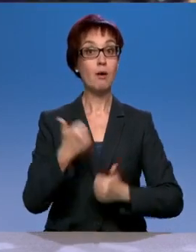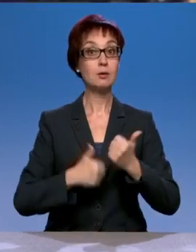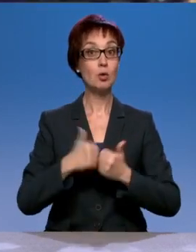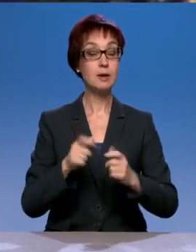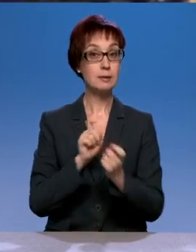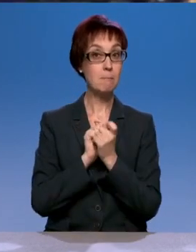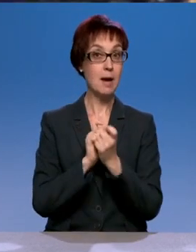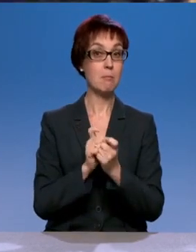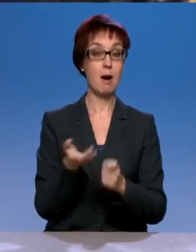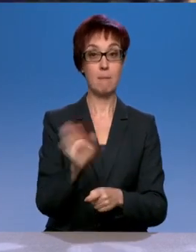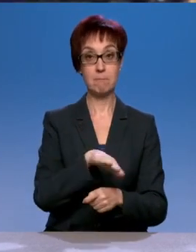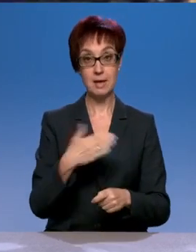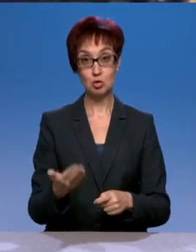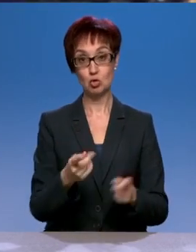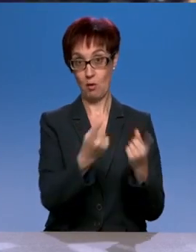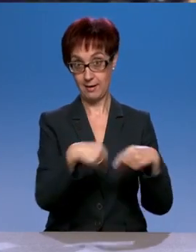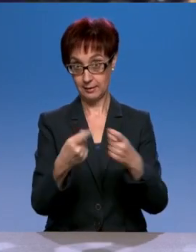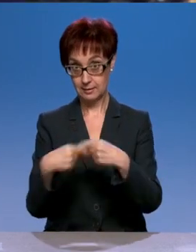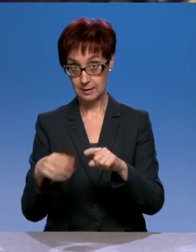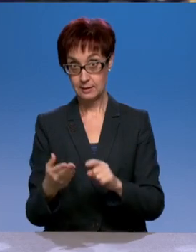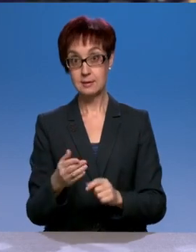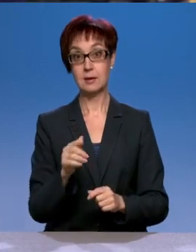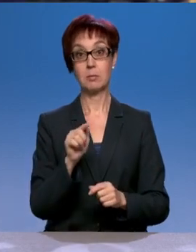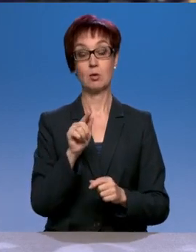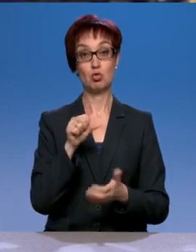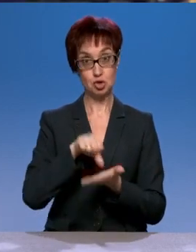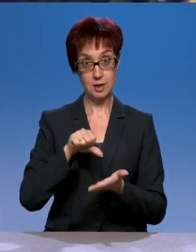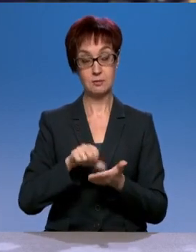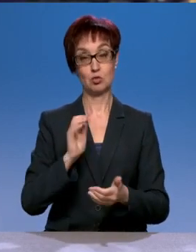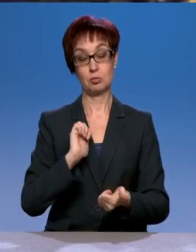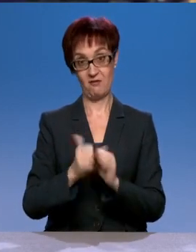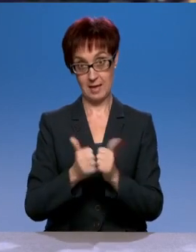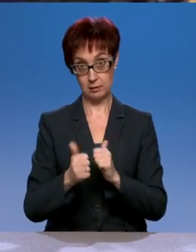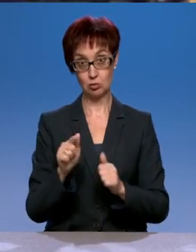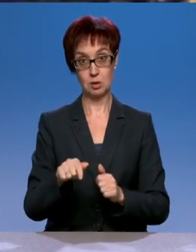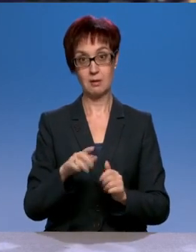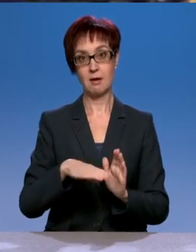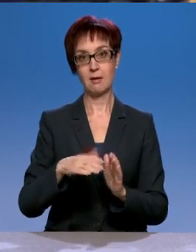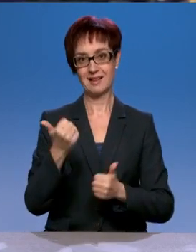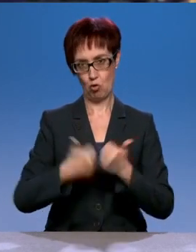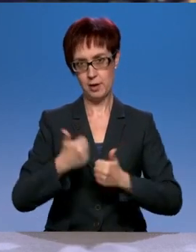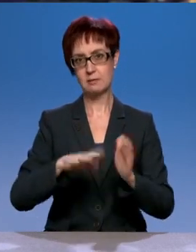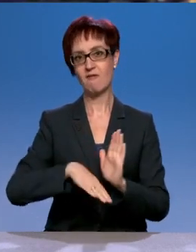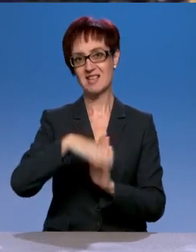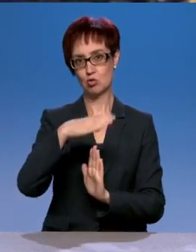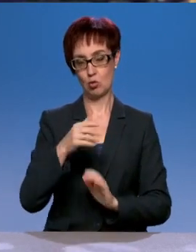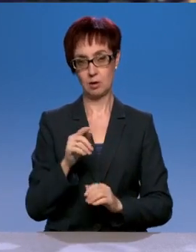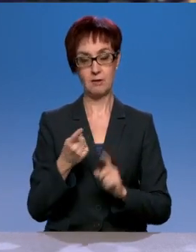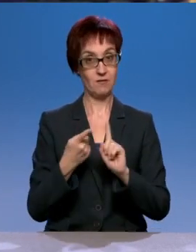участвуют в тендере, она довольно высокая. Потому что, ну, во-первых, строительство дорог это достаточно такая